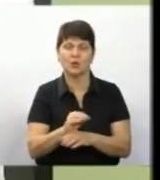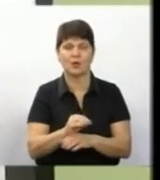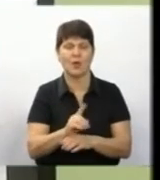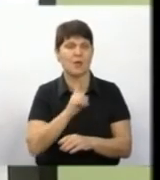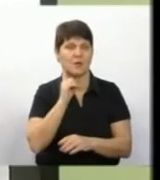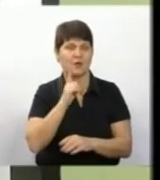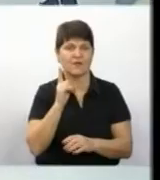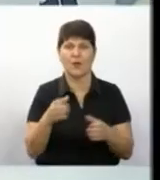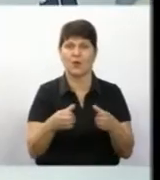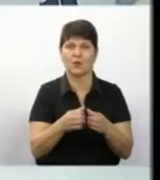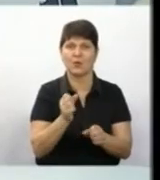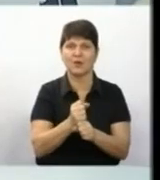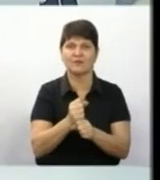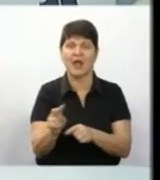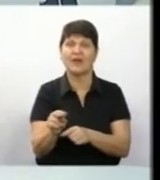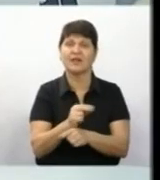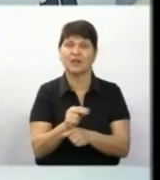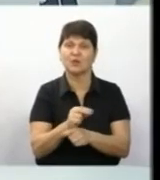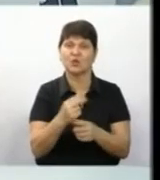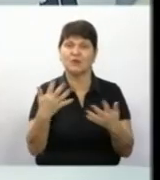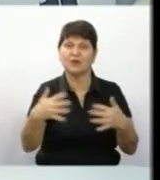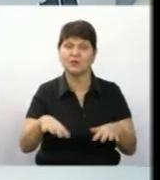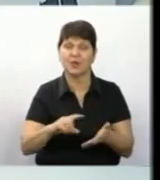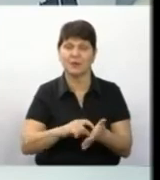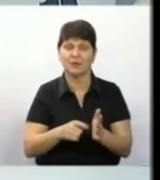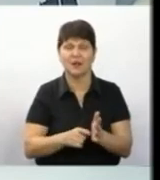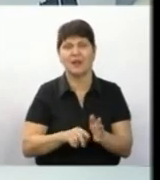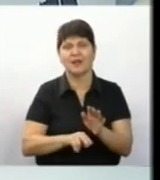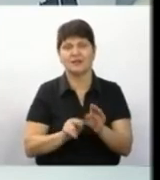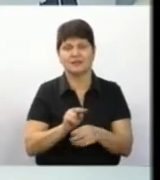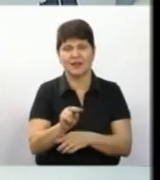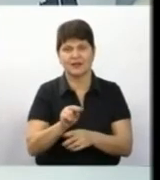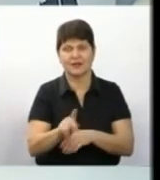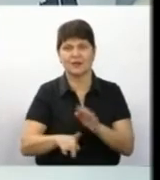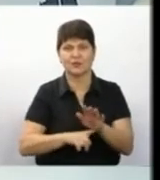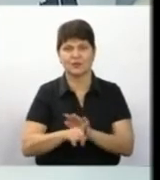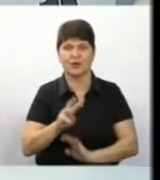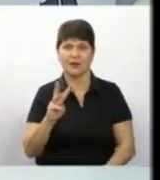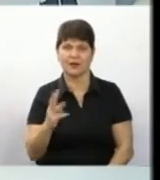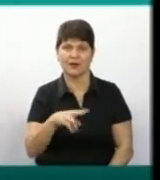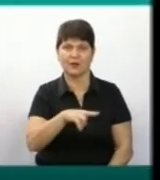Привокзальній працюватиме у відремонтованому приміщенні. Заняття розпочнуться з 3 лютого.